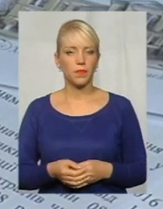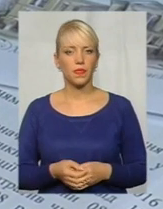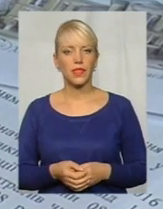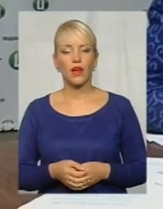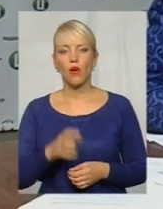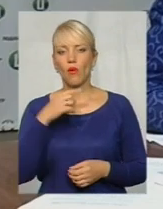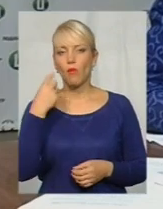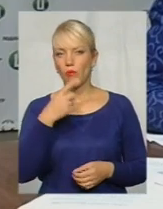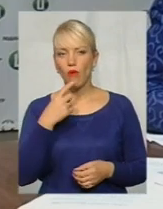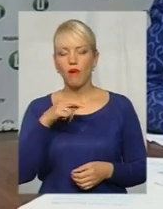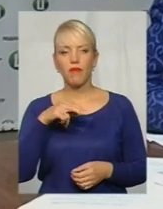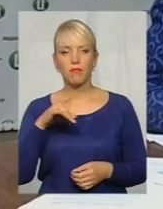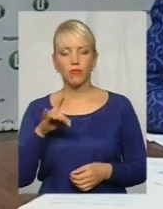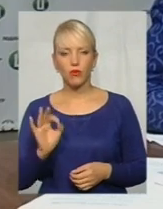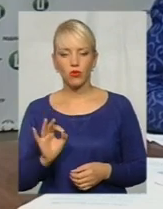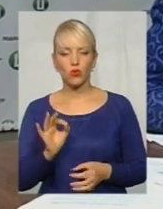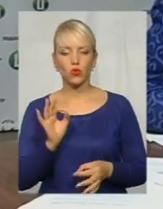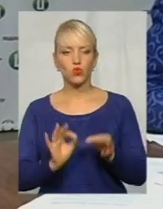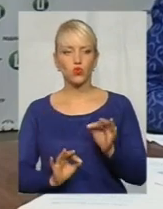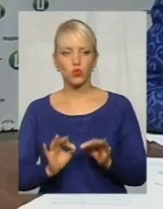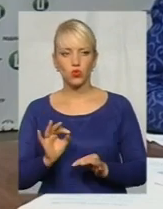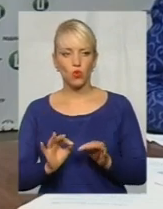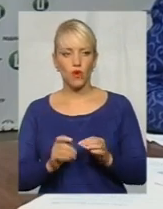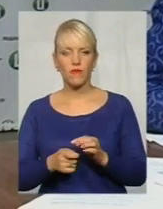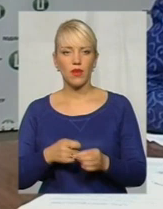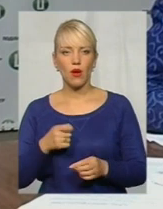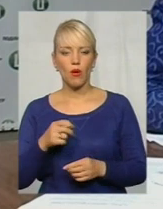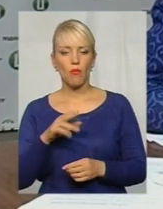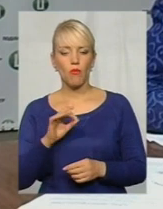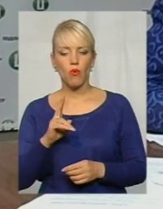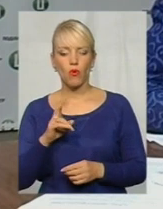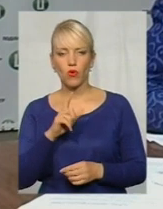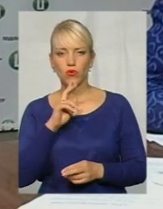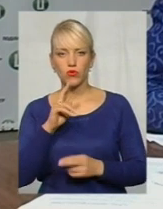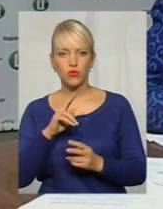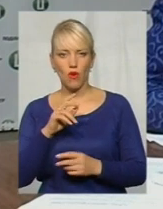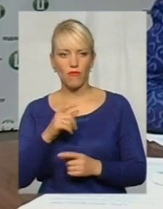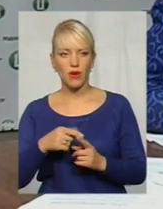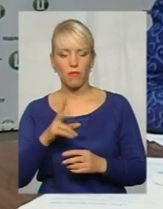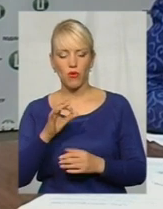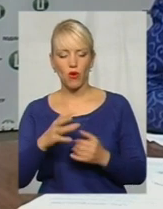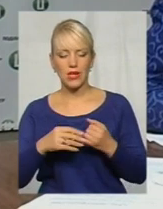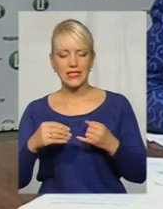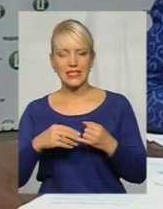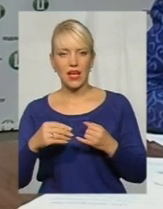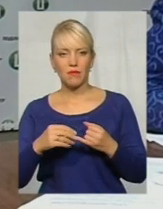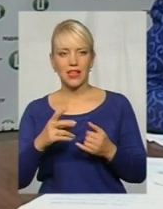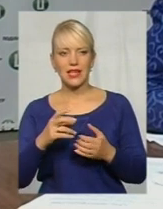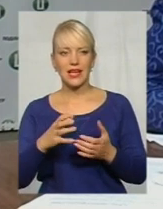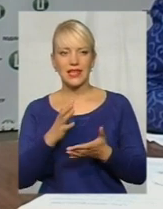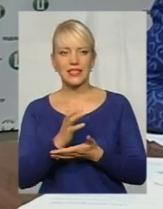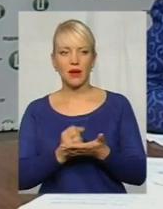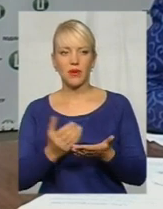власне, мова йде про ті судові позови по землях резерву і запасу, які, начебто, ви